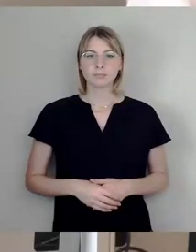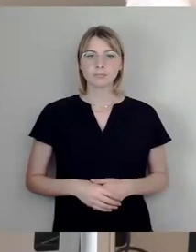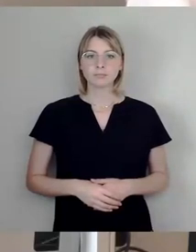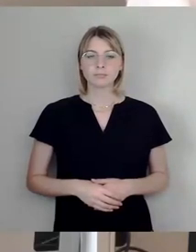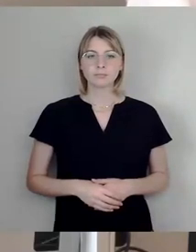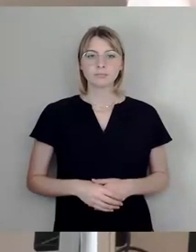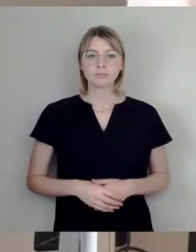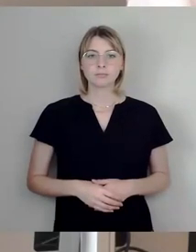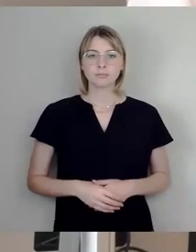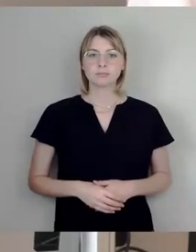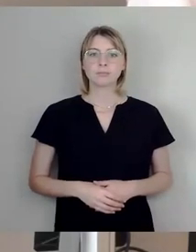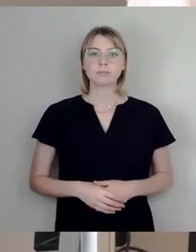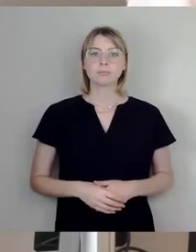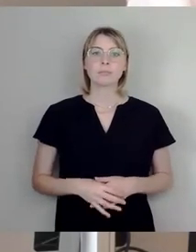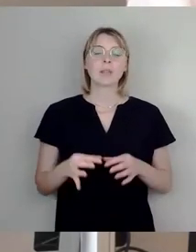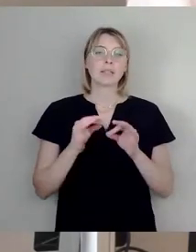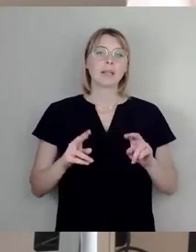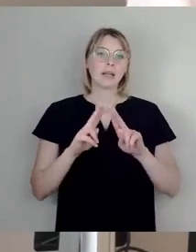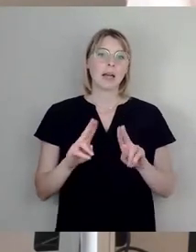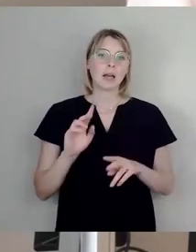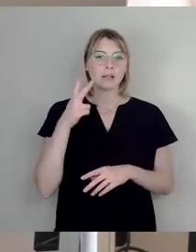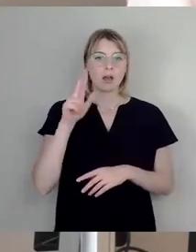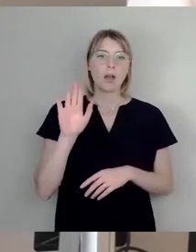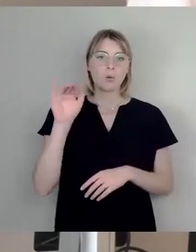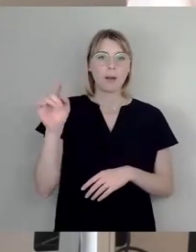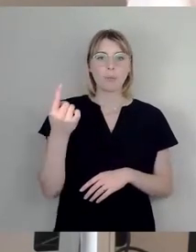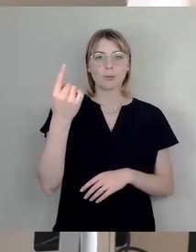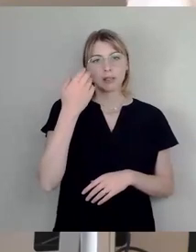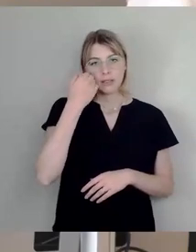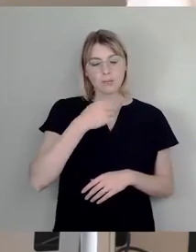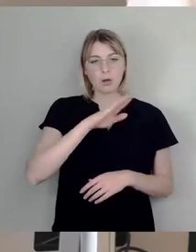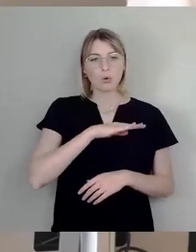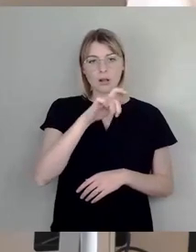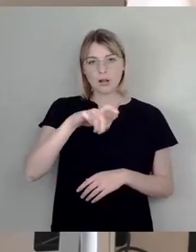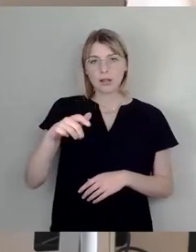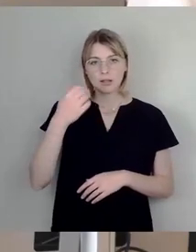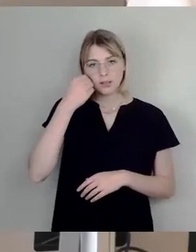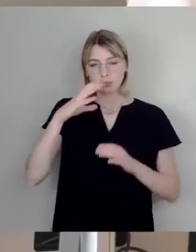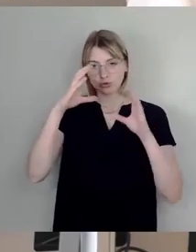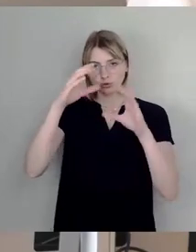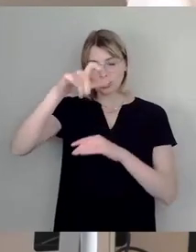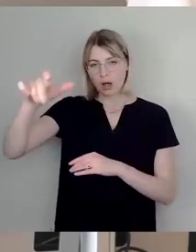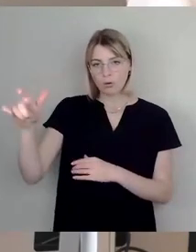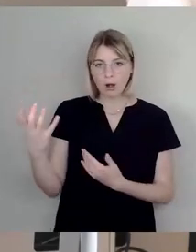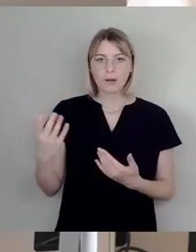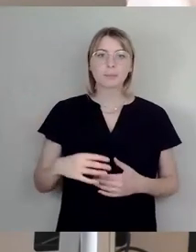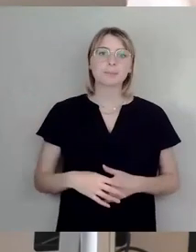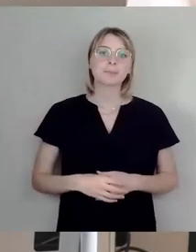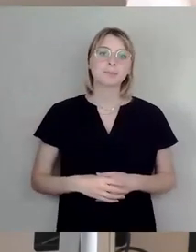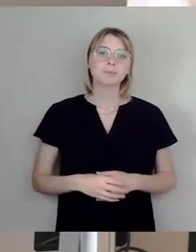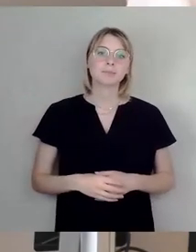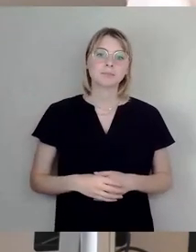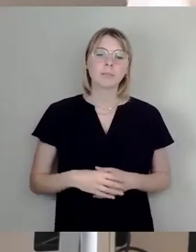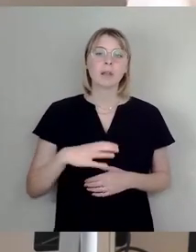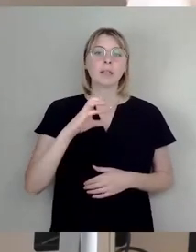Sehr geehrter Herr Oberbürgermeister, liebe Kolleginnen, liebe Zuschauerinnen, die CDU hat wieder einen